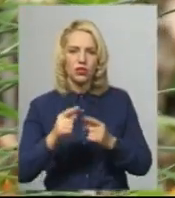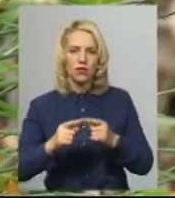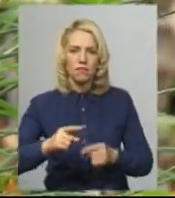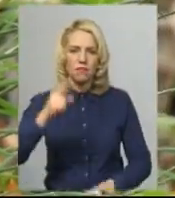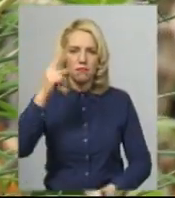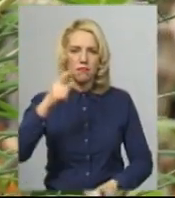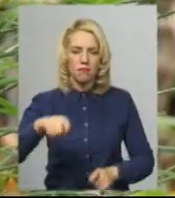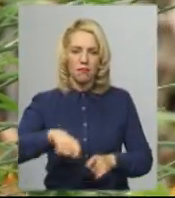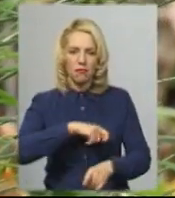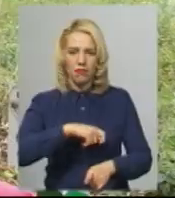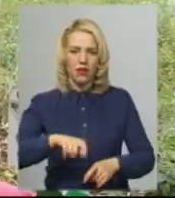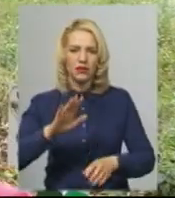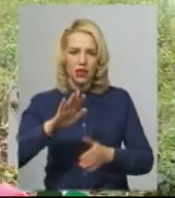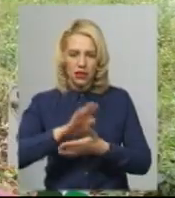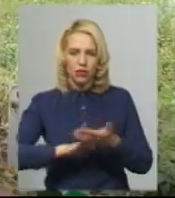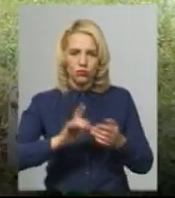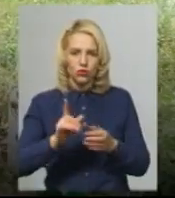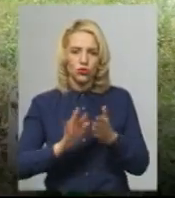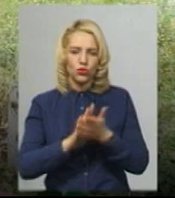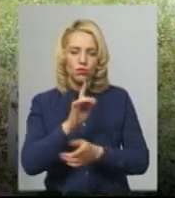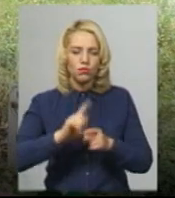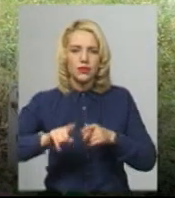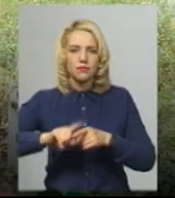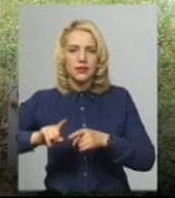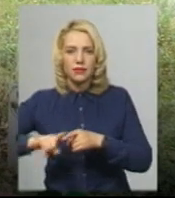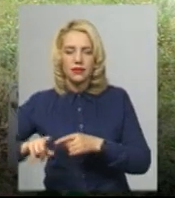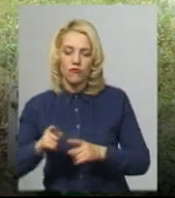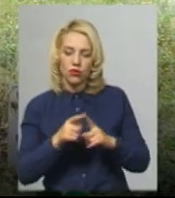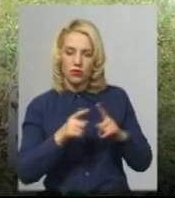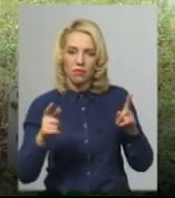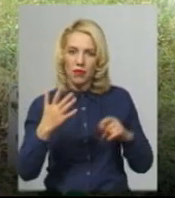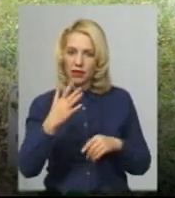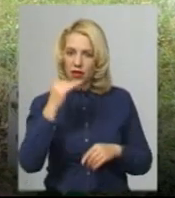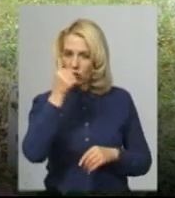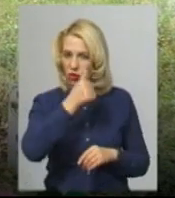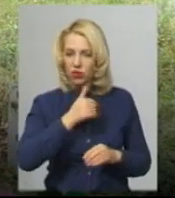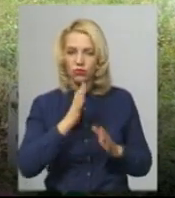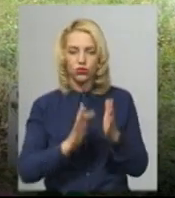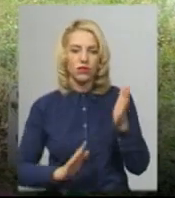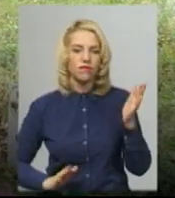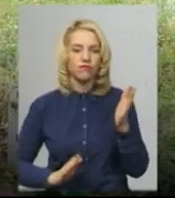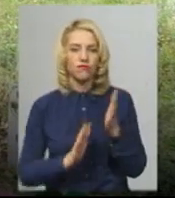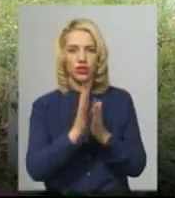Далі вона йде бістріше, бістріше і бістріше. В течение п'яти років вона виросте як